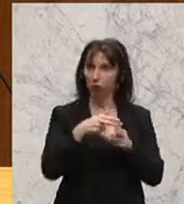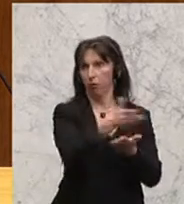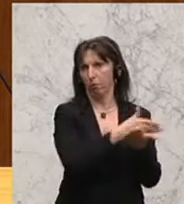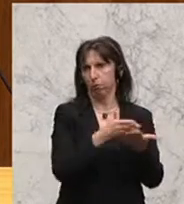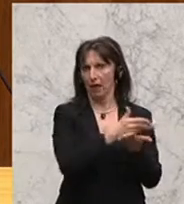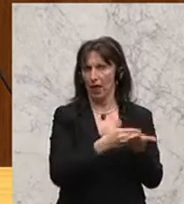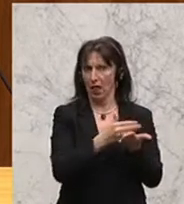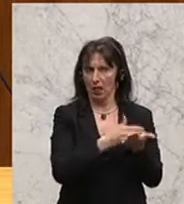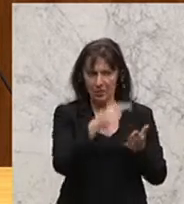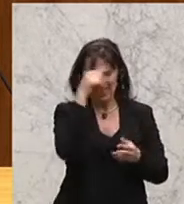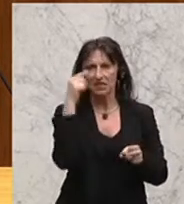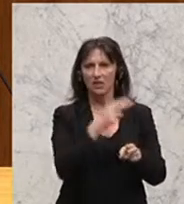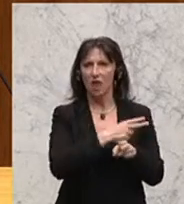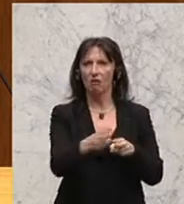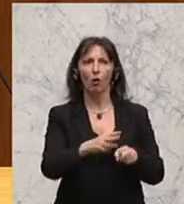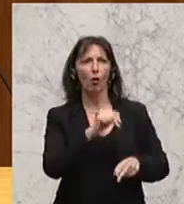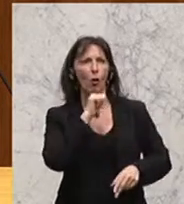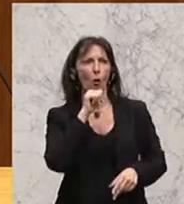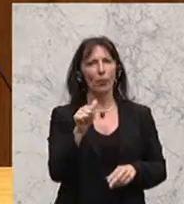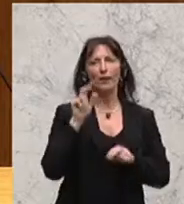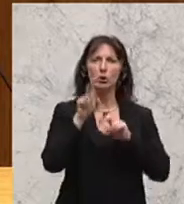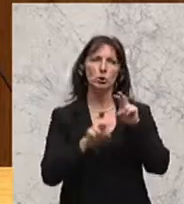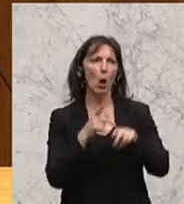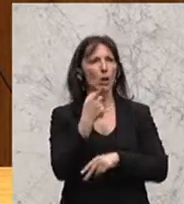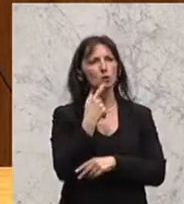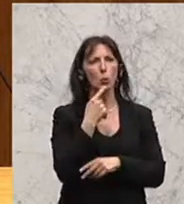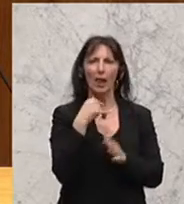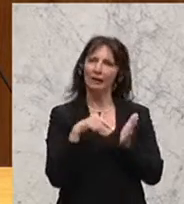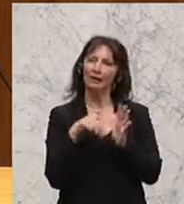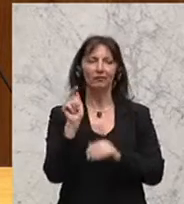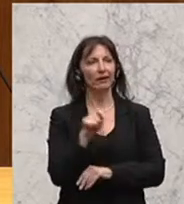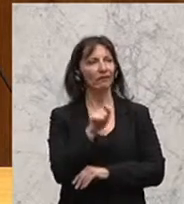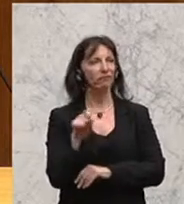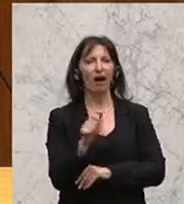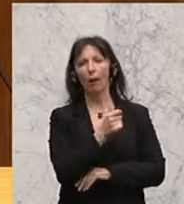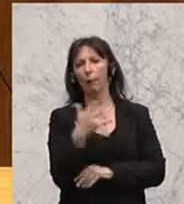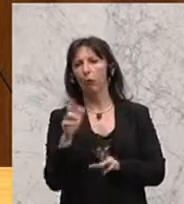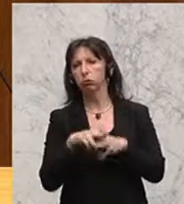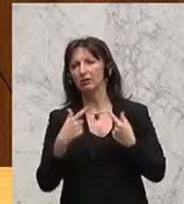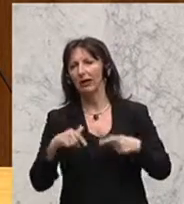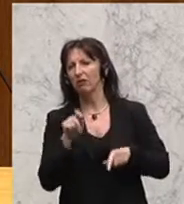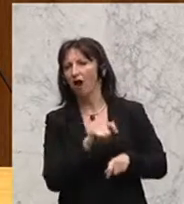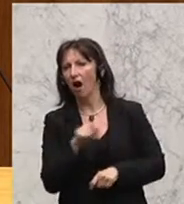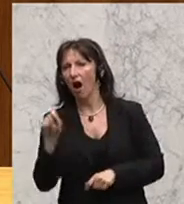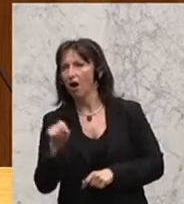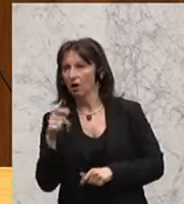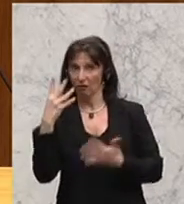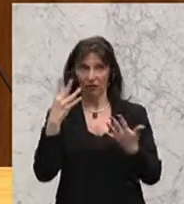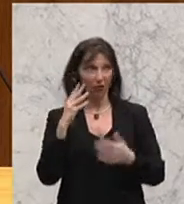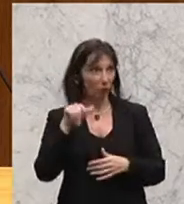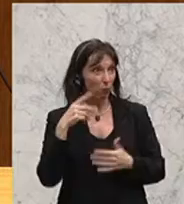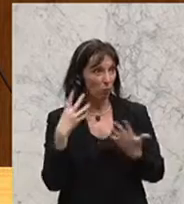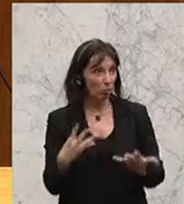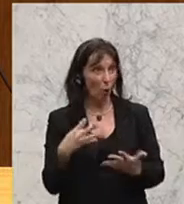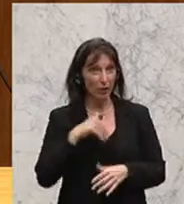bringt. Und keine Steuerzuckerl zu verteilen, weil wir jetzt gerade Wahlen haben in verschiedenen Bundesländern. Da werden einmal 4,9 Milliarden dem